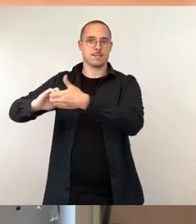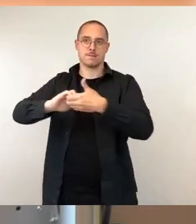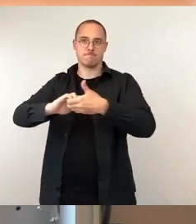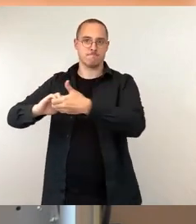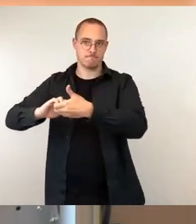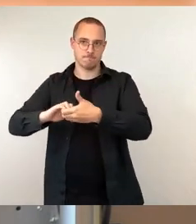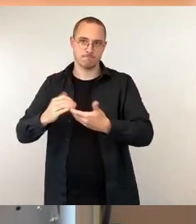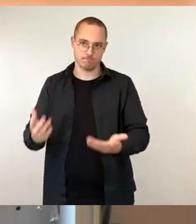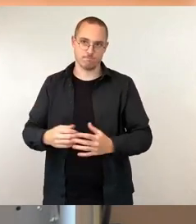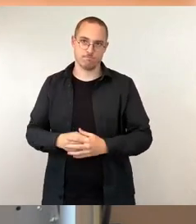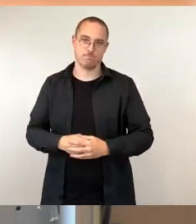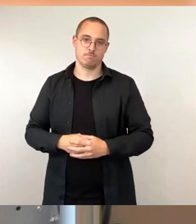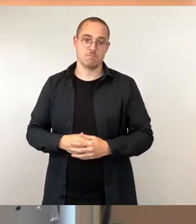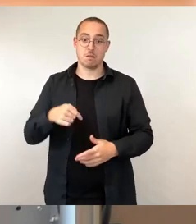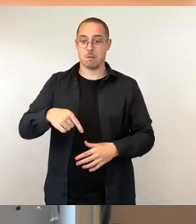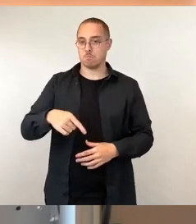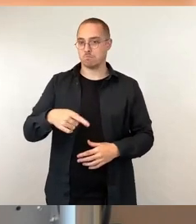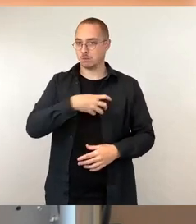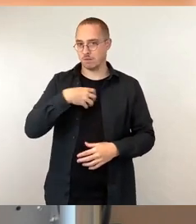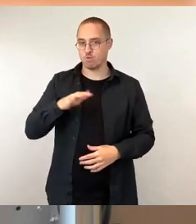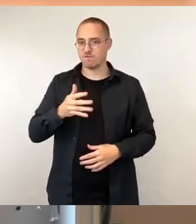5.000 Asylbewerber